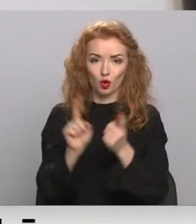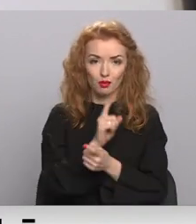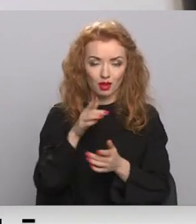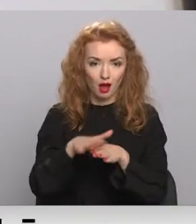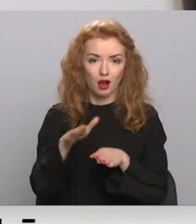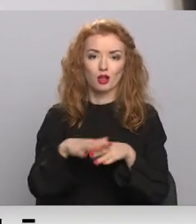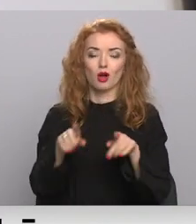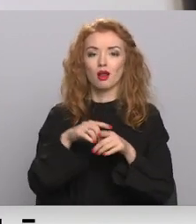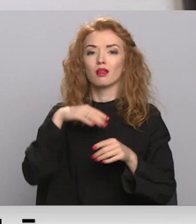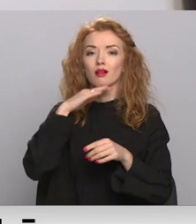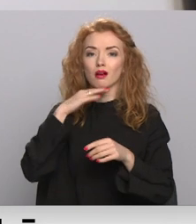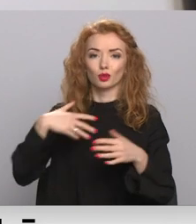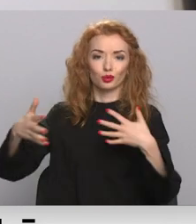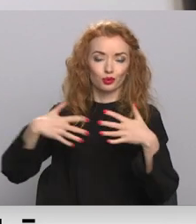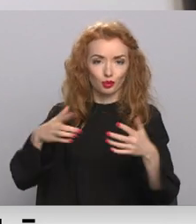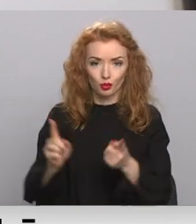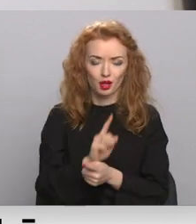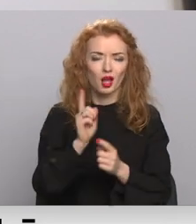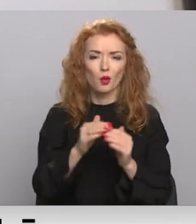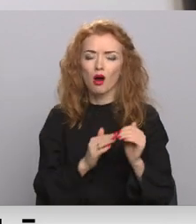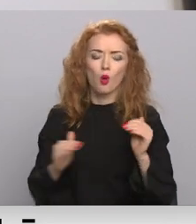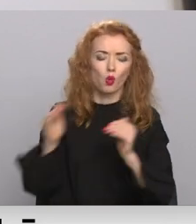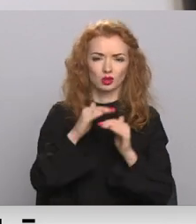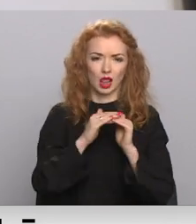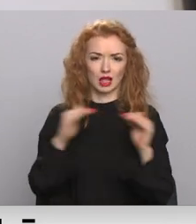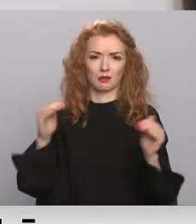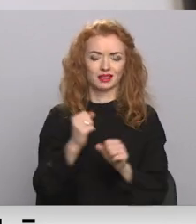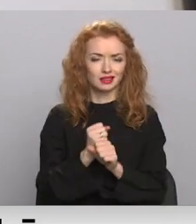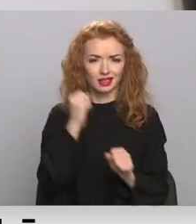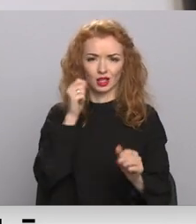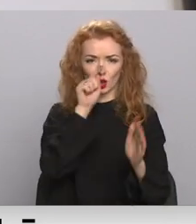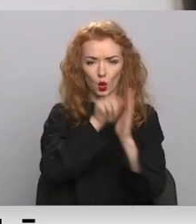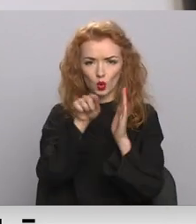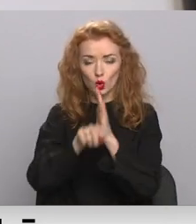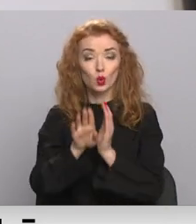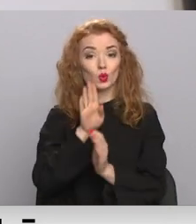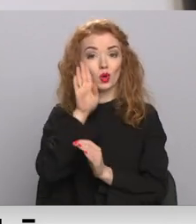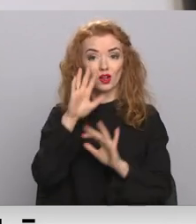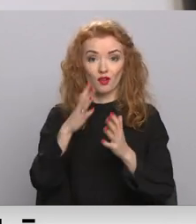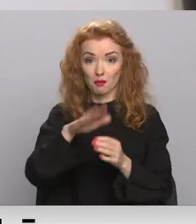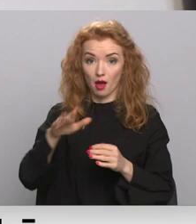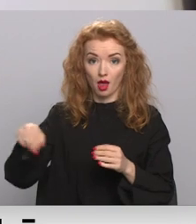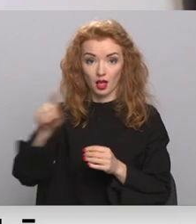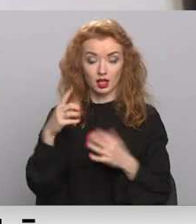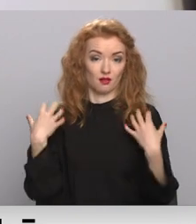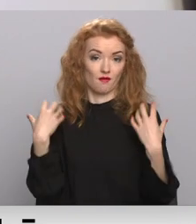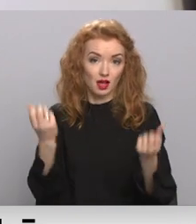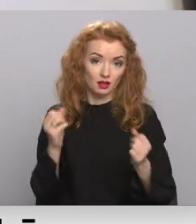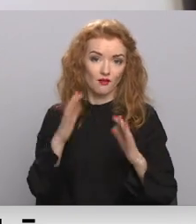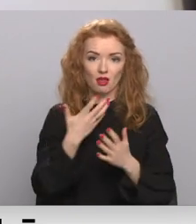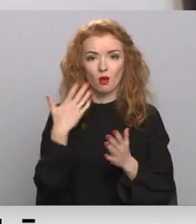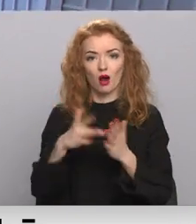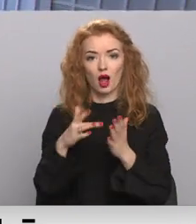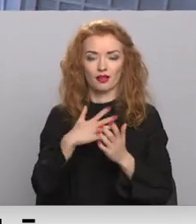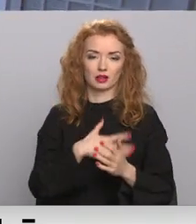veidināšanā, tam tiešām jābūt ļoti augstā līmenī, lai skaitā kontrolē no rīta vai bērni ir veseli vai viņiem no kaut kāda